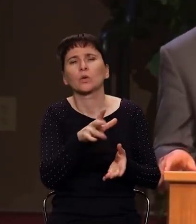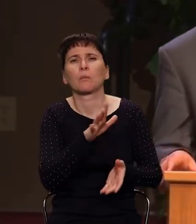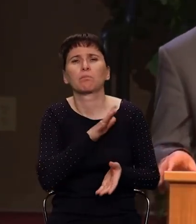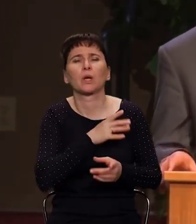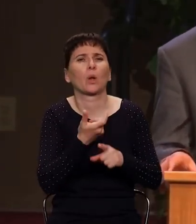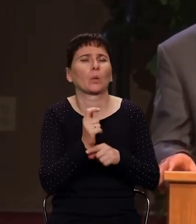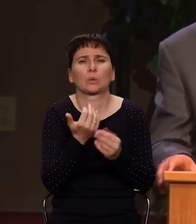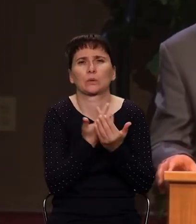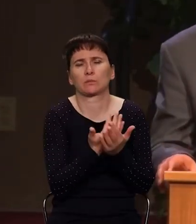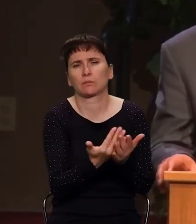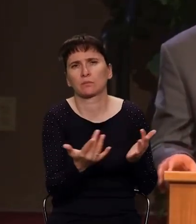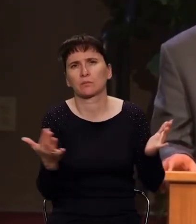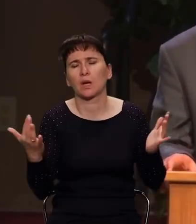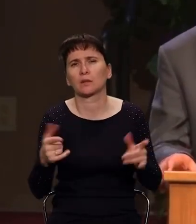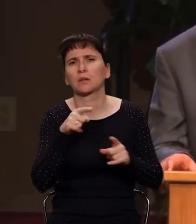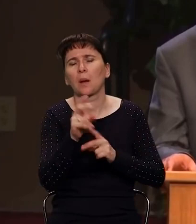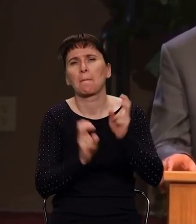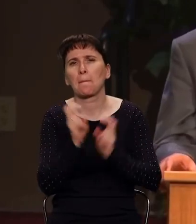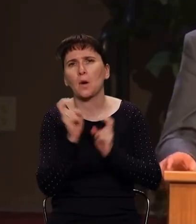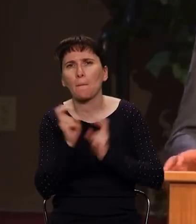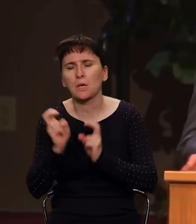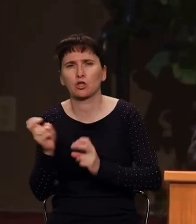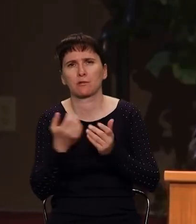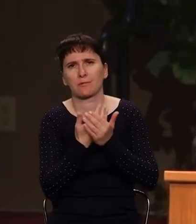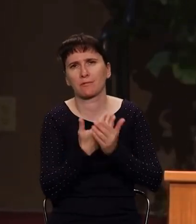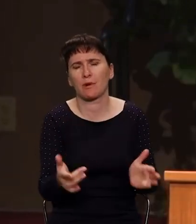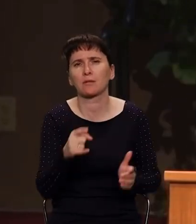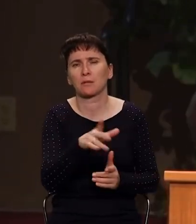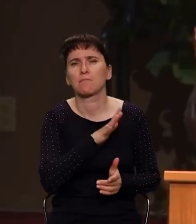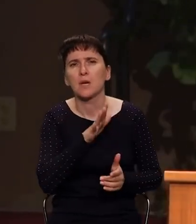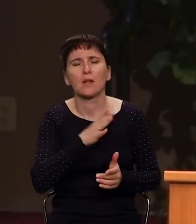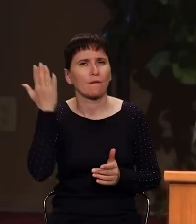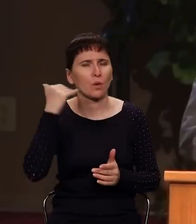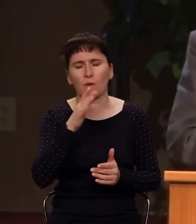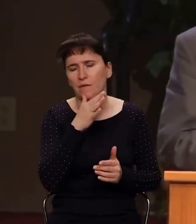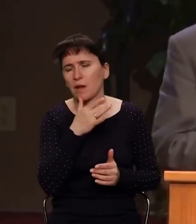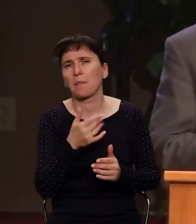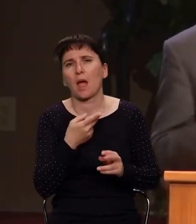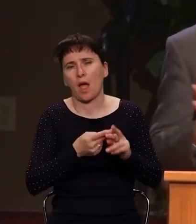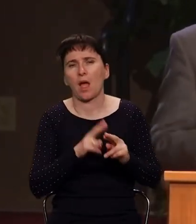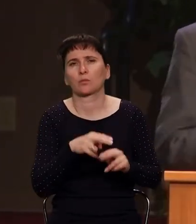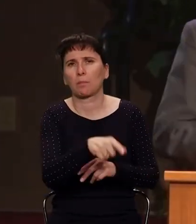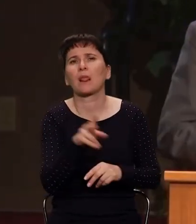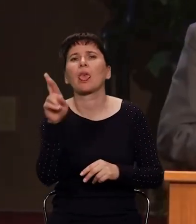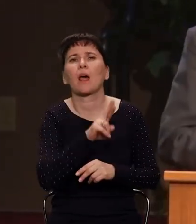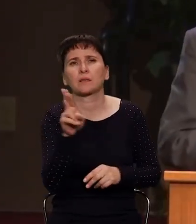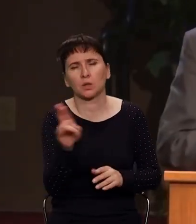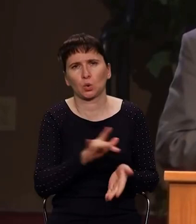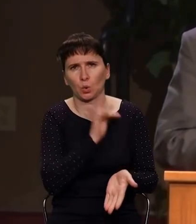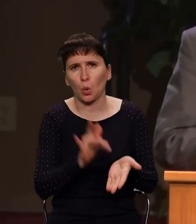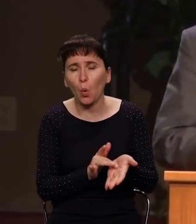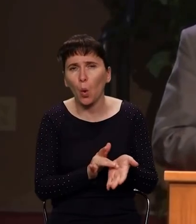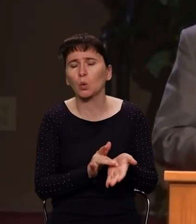котором было очень много промышленности. Как и правило того времени, всегда это был языческий